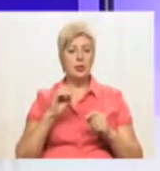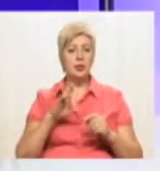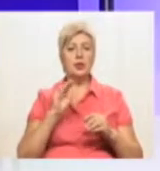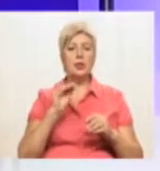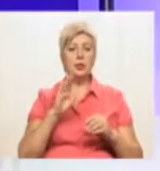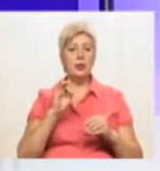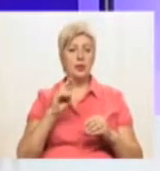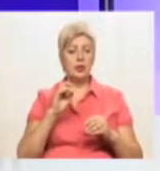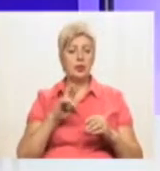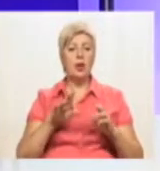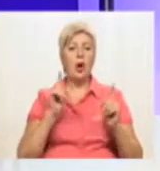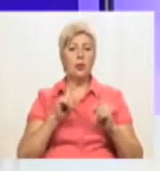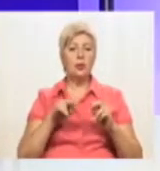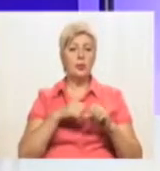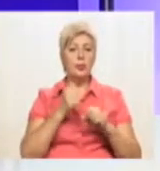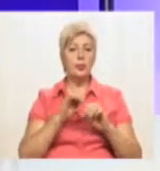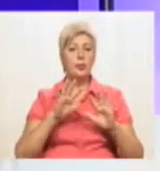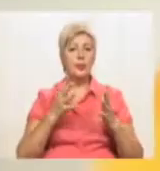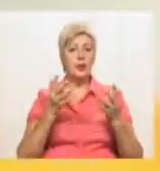Віжан. Коротко про головні події дня.